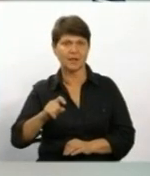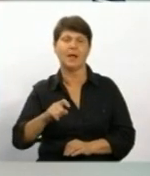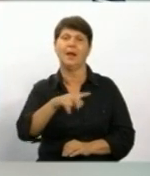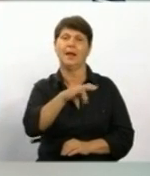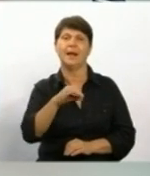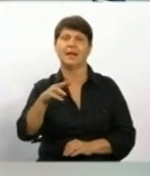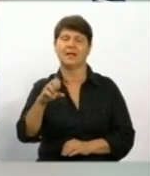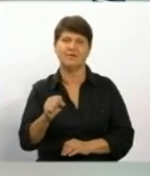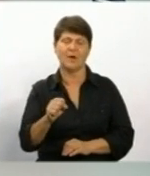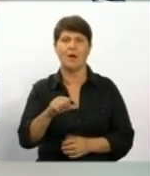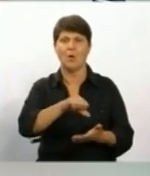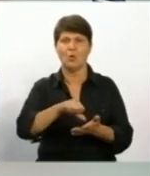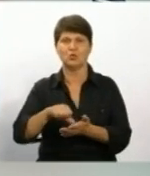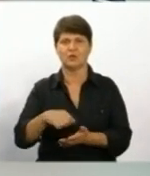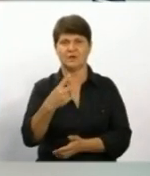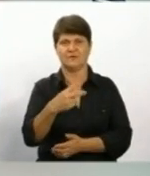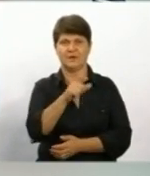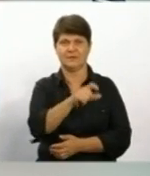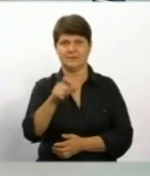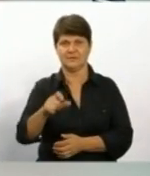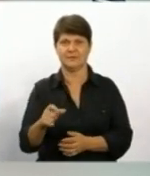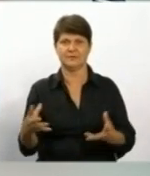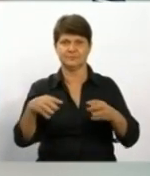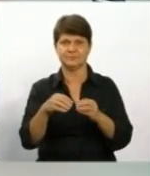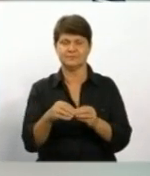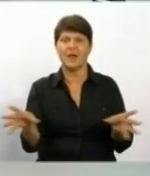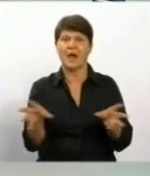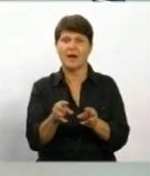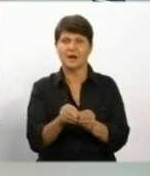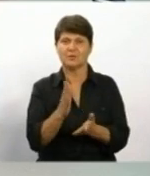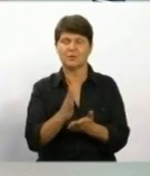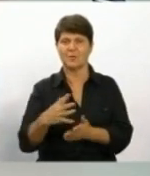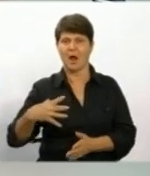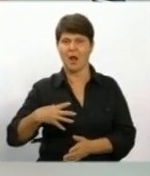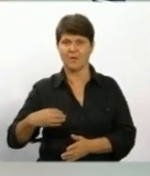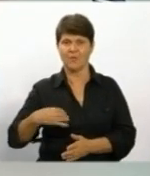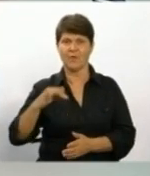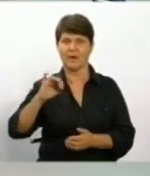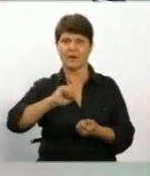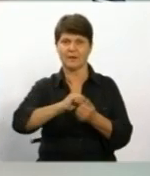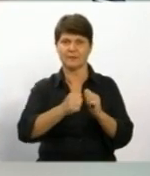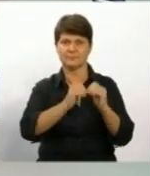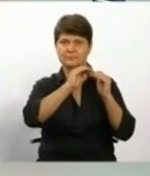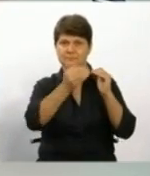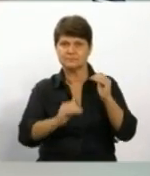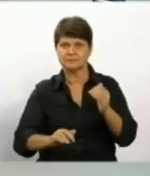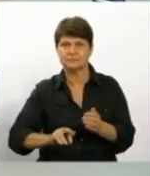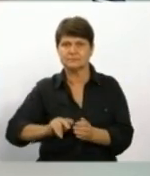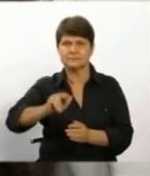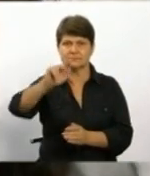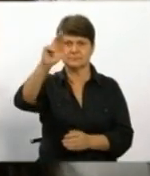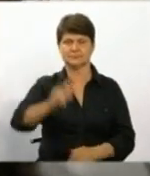дітей з цукровим діабетом. Протягом тижня вони разом побували у Львові, зійшли на Говерлу. Наталя Колодій продовжить.